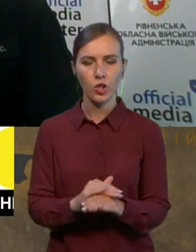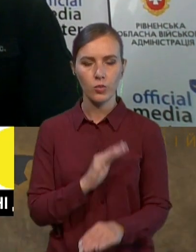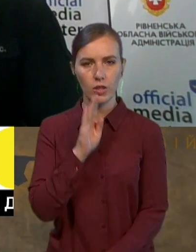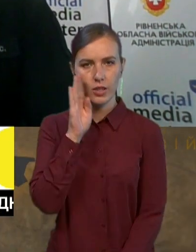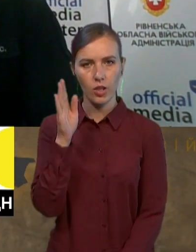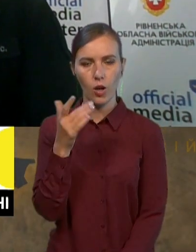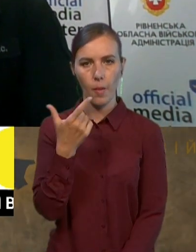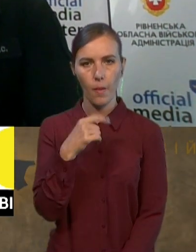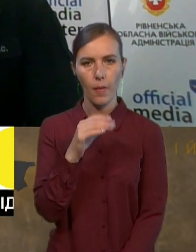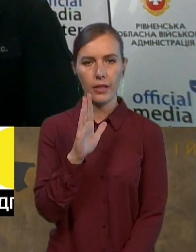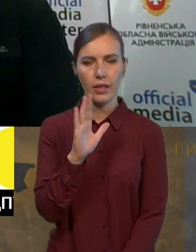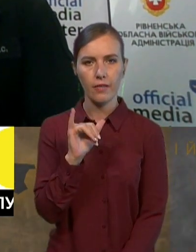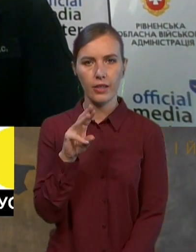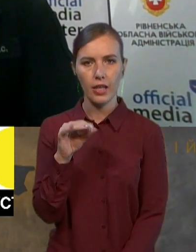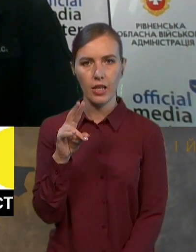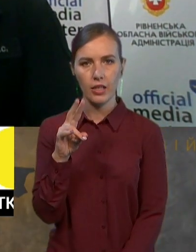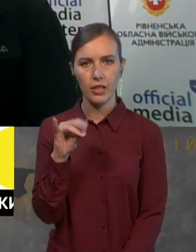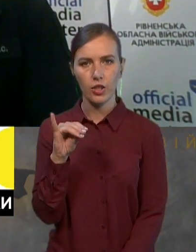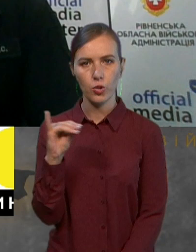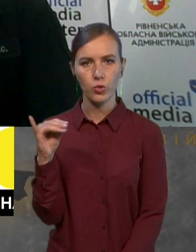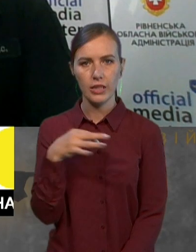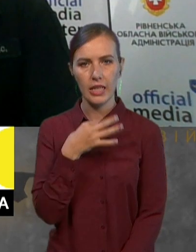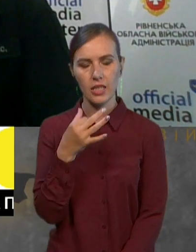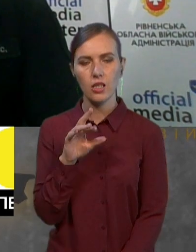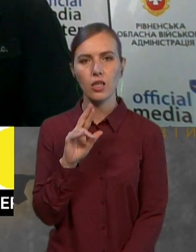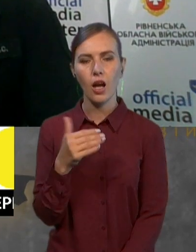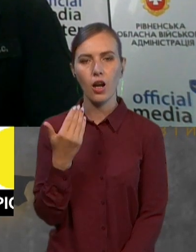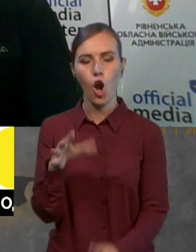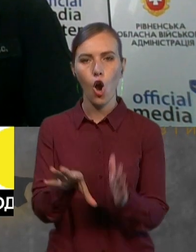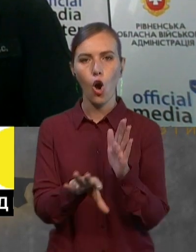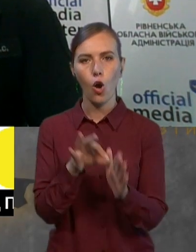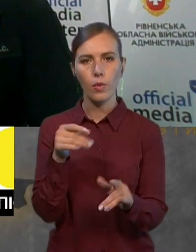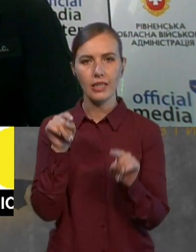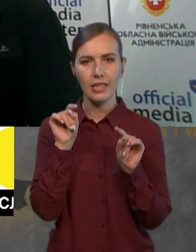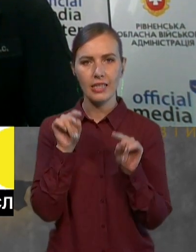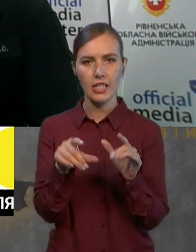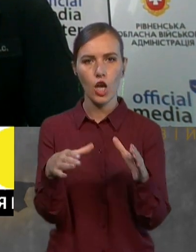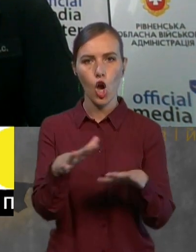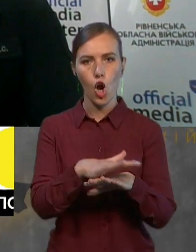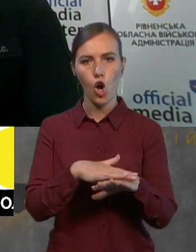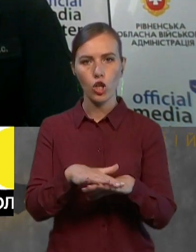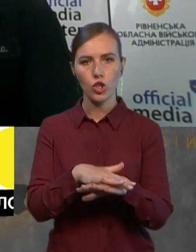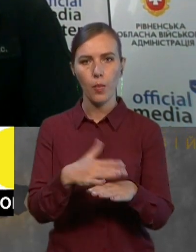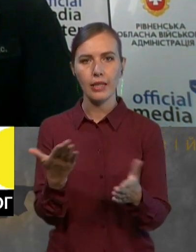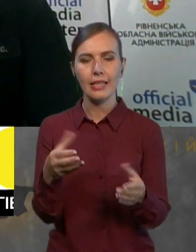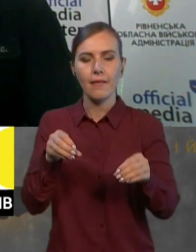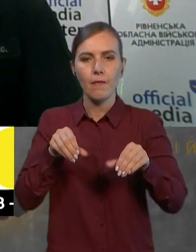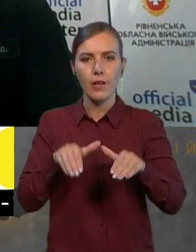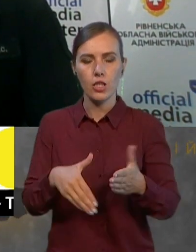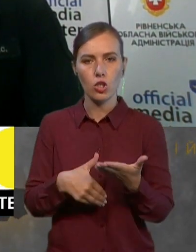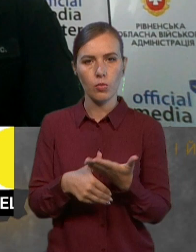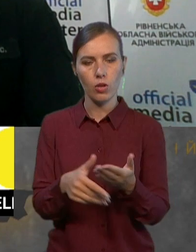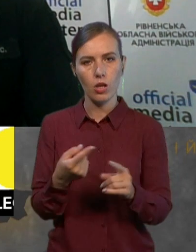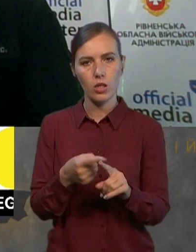Пане Віталію, скажіть, яким чином обирали саме ці громади, яким ви рішили допомогти? Чи це була